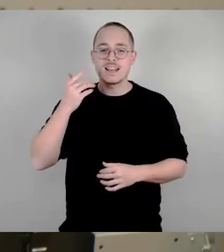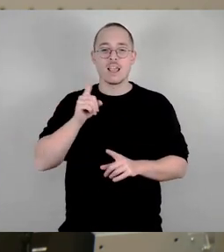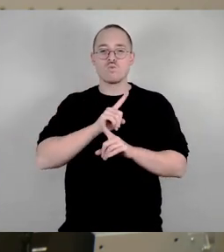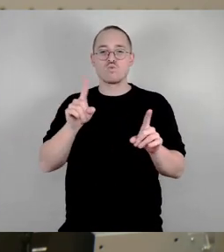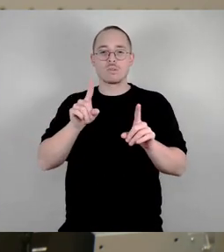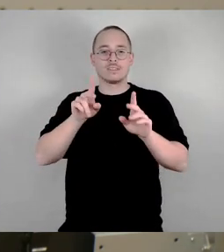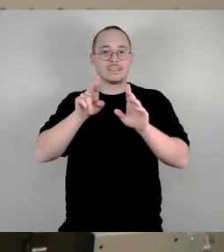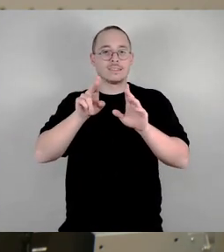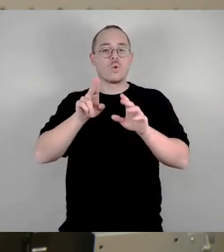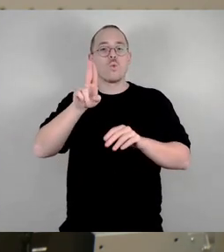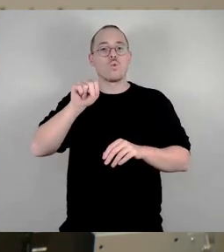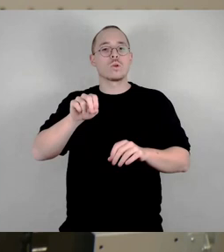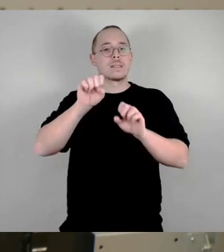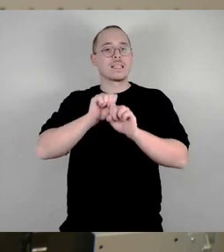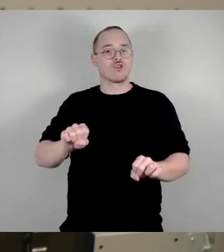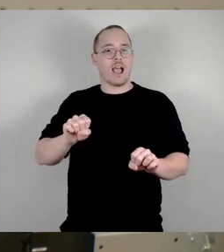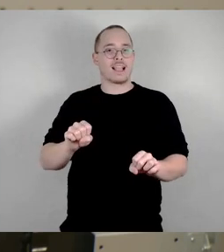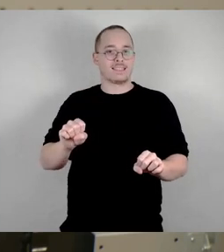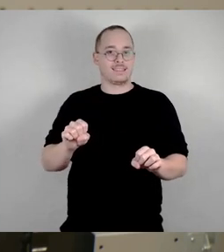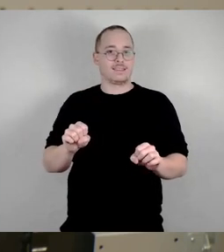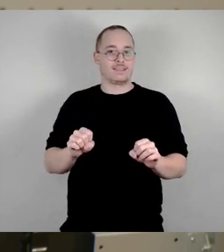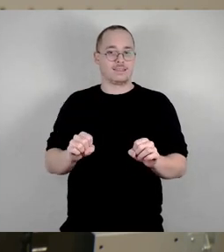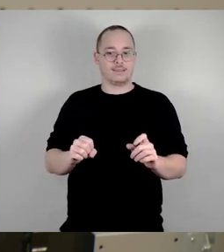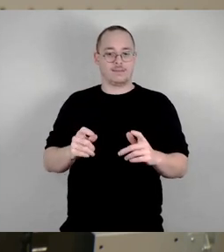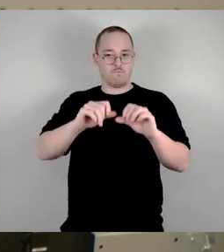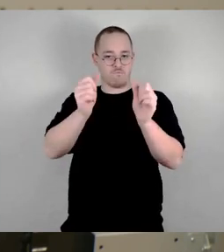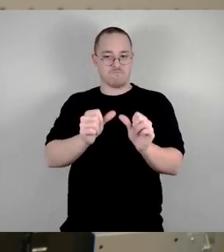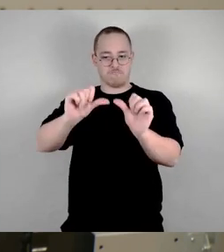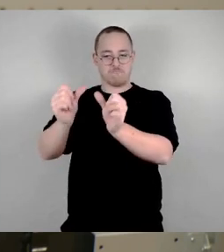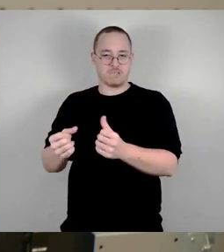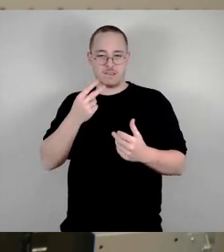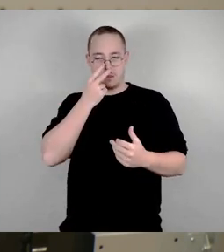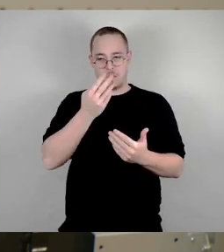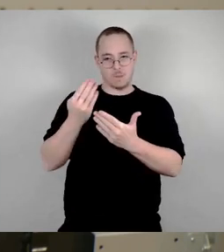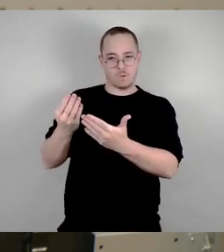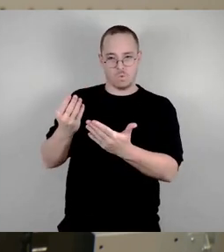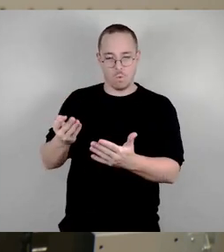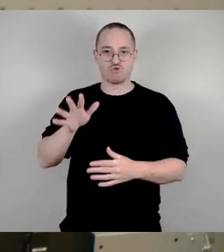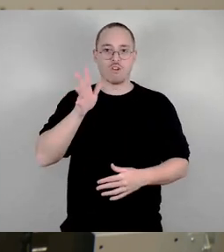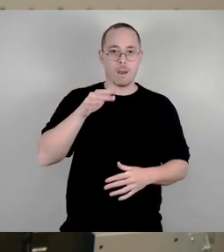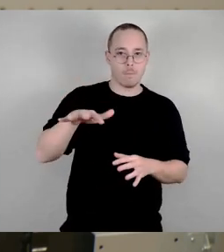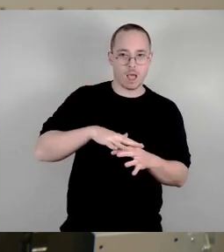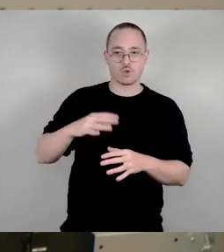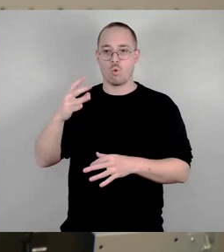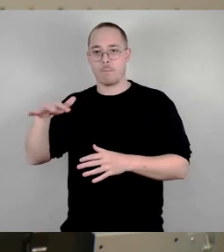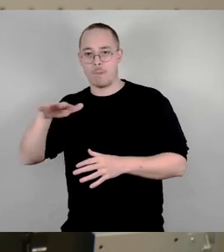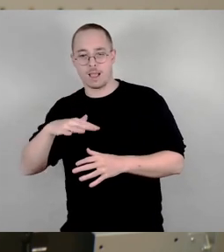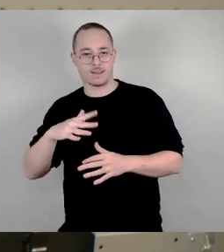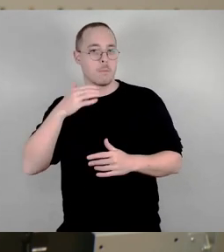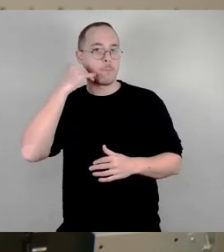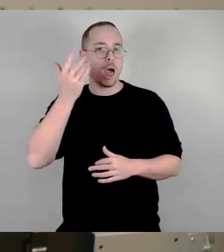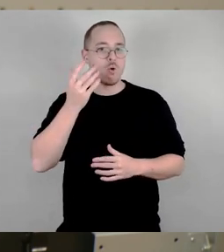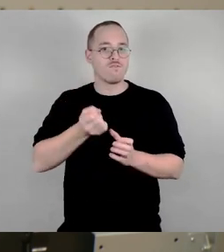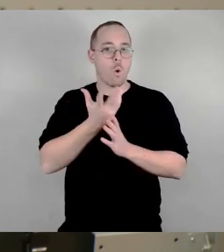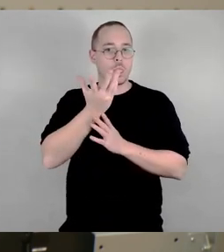Und wir werden eine ÖPNV-Verspätung von durchschnittlich sieben Minuten für die Linien haben, die über das Blaue Wunder fahren. Und gerade wenn wir darüber